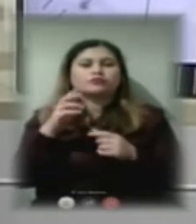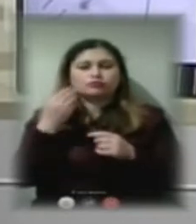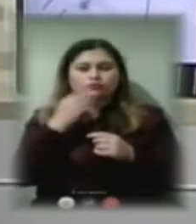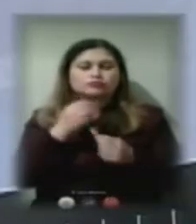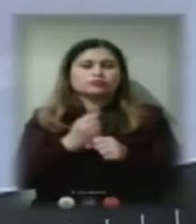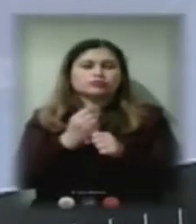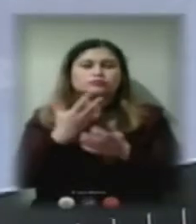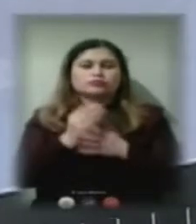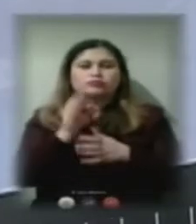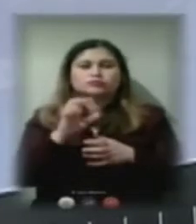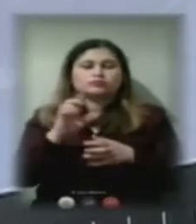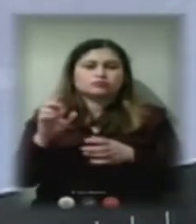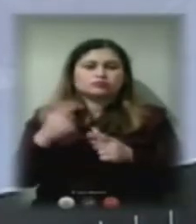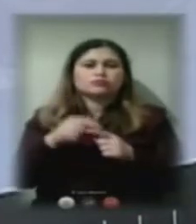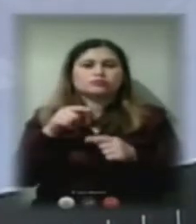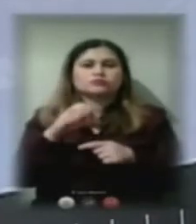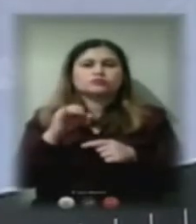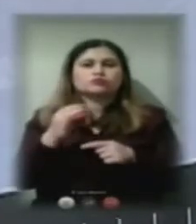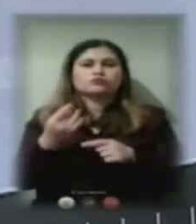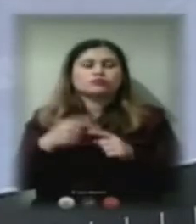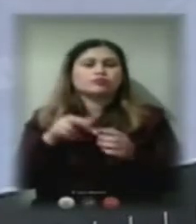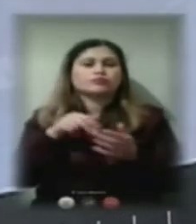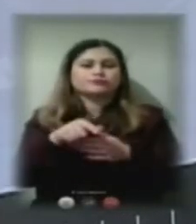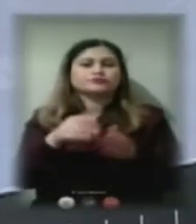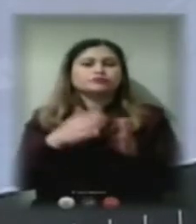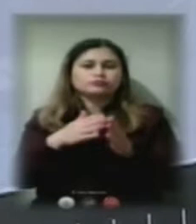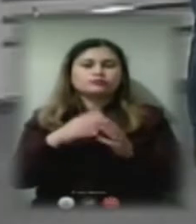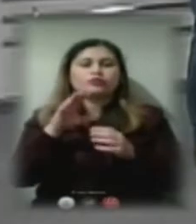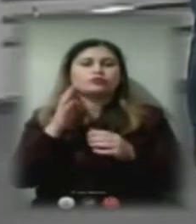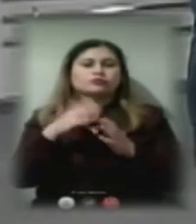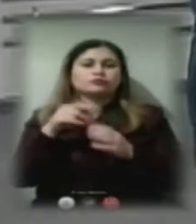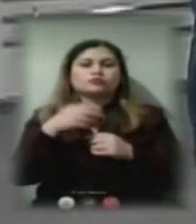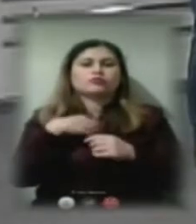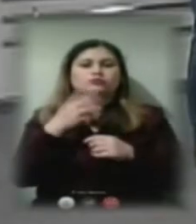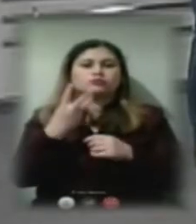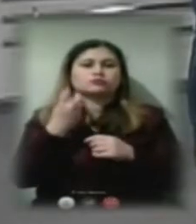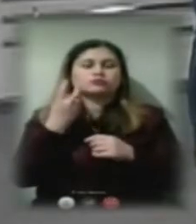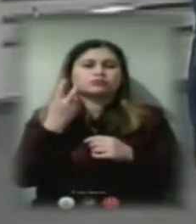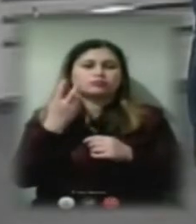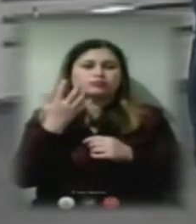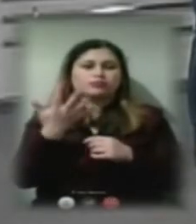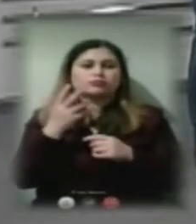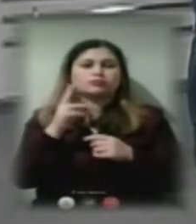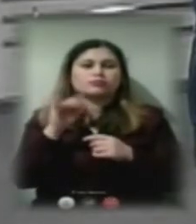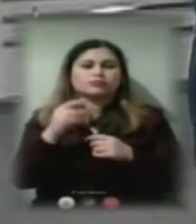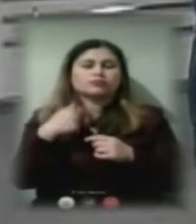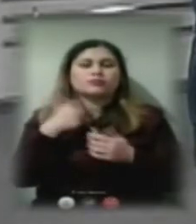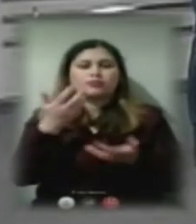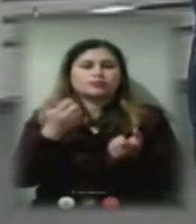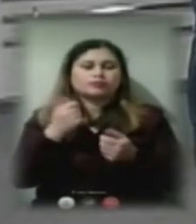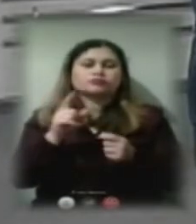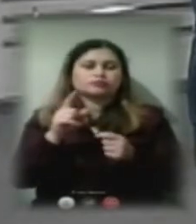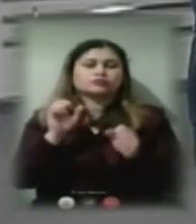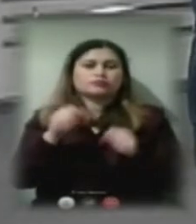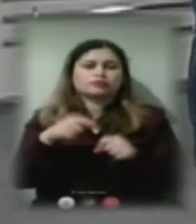цієї ситуації прийти особисто до Особисто 305-й кабінет, моя приймальня, там, я думаю, що ми зможемо